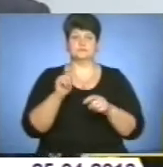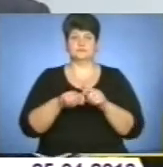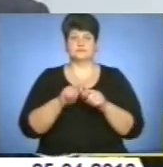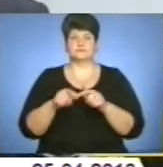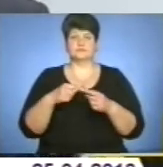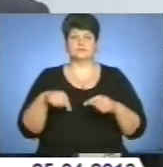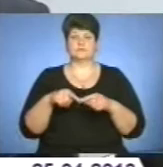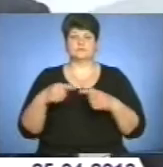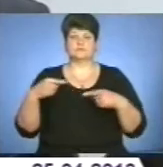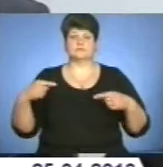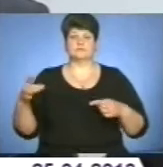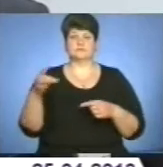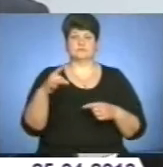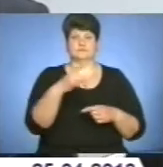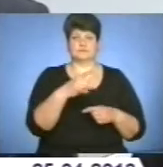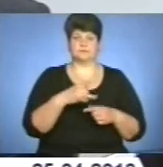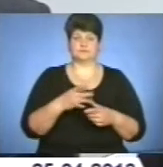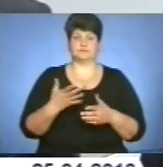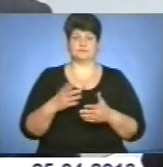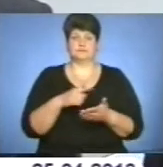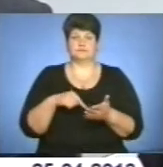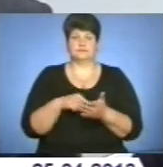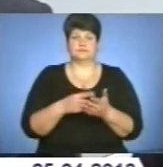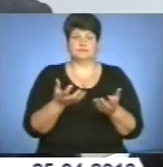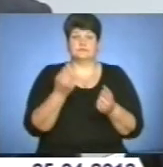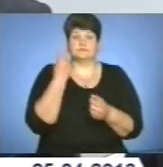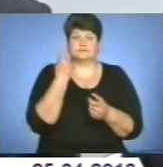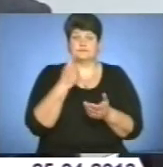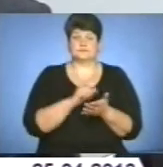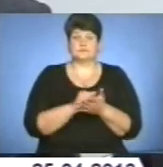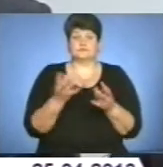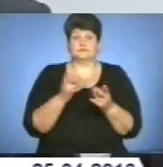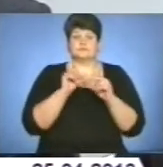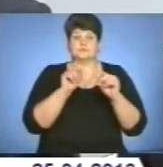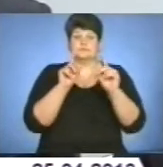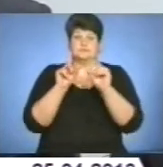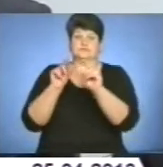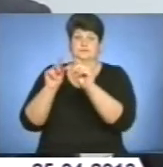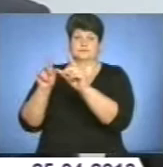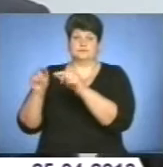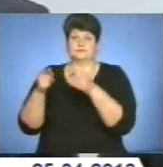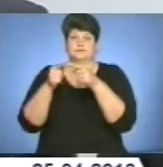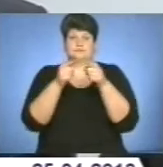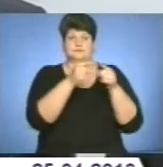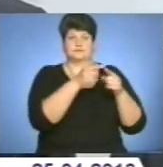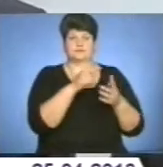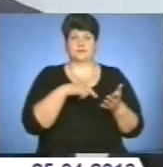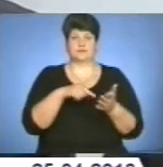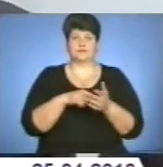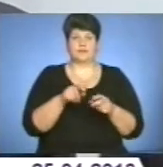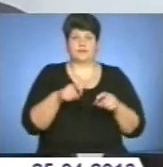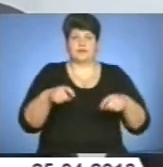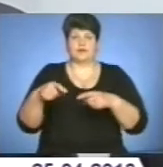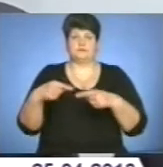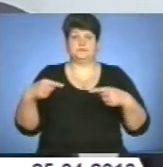кількість по різних мікрорайонах міста. Людині досить часу, щоб отримати один документ, доведеться біжати з одного куточка міста в інший куточок, бігати по різних